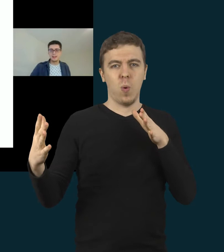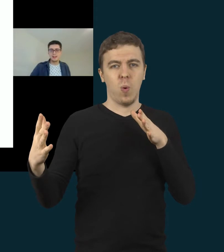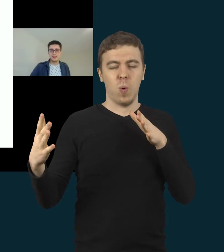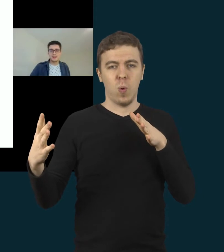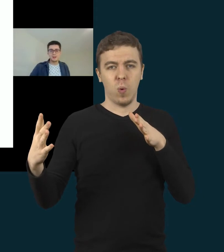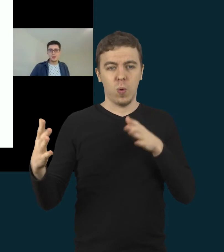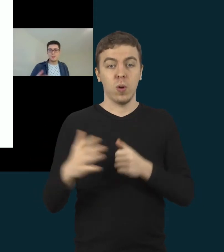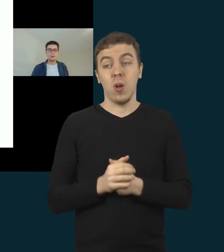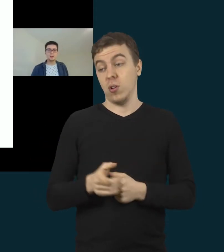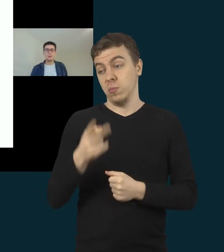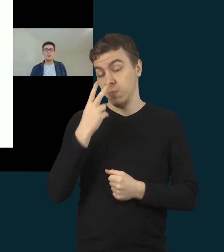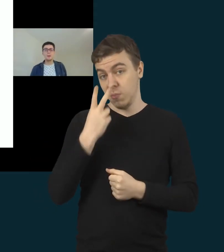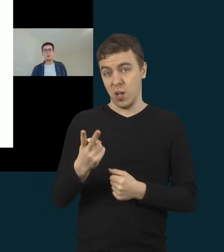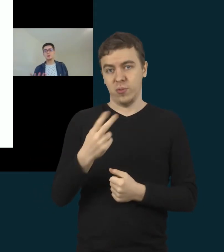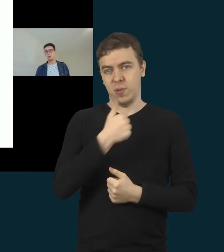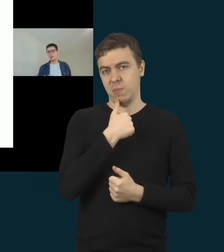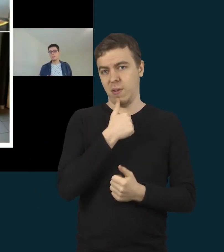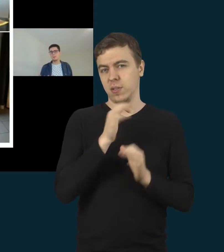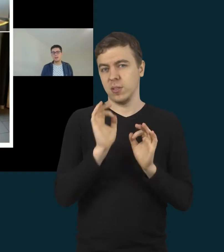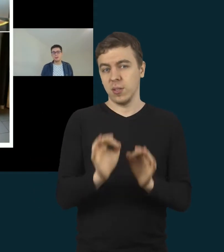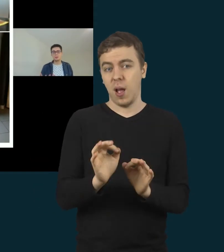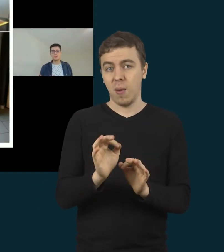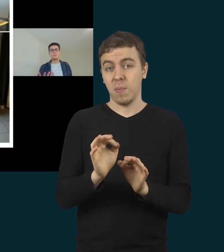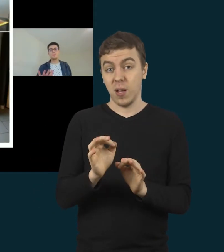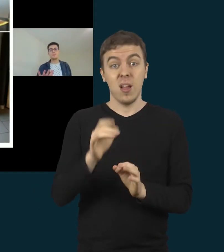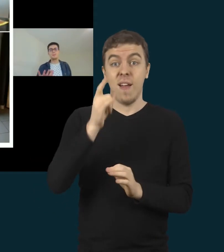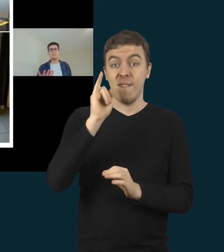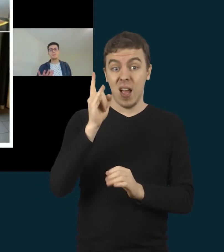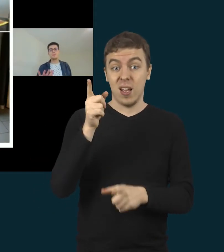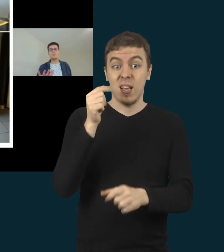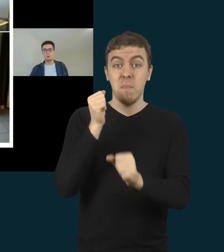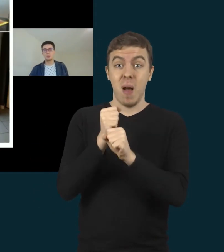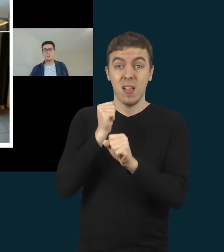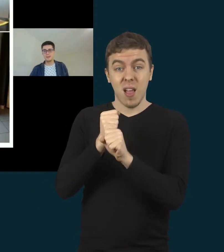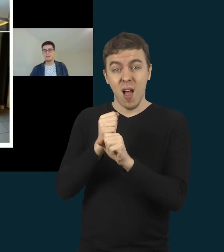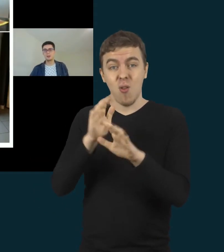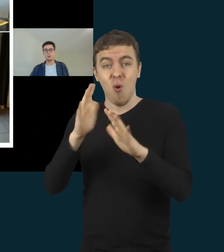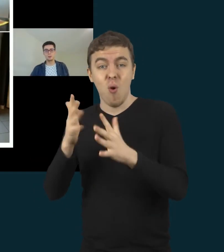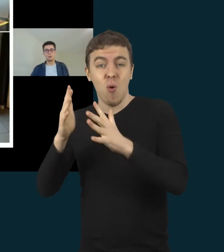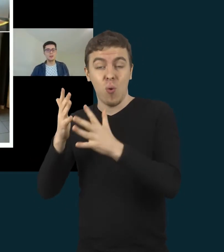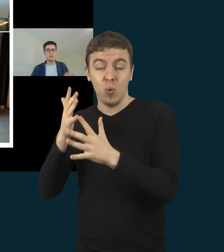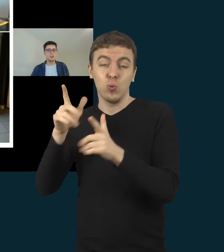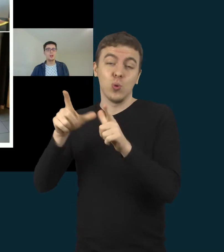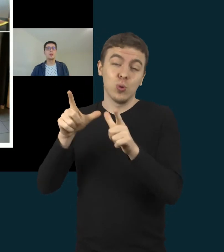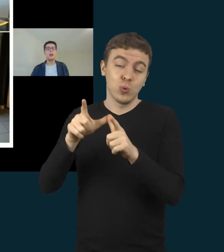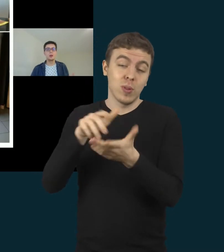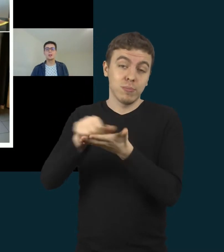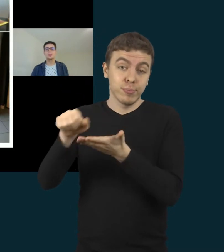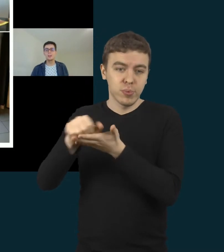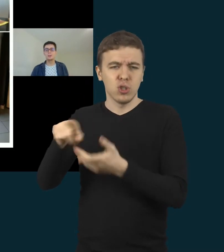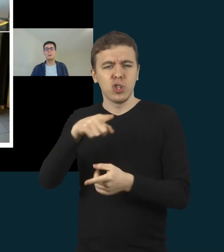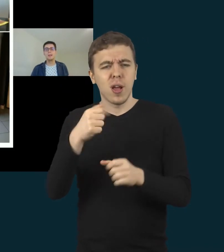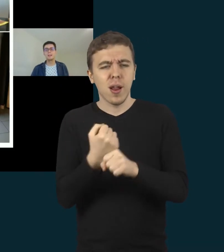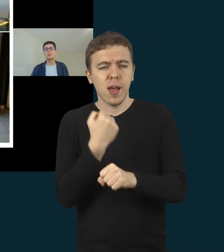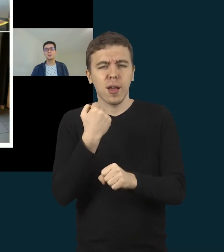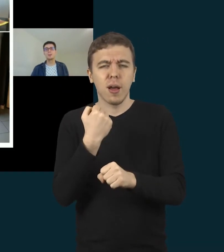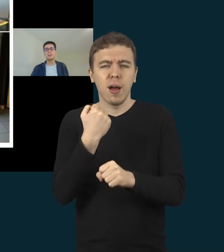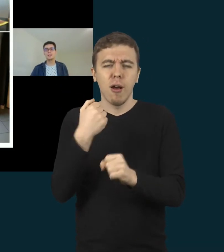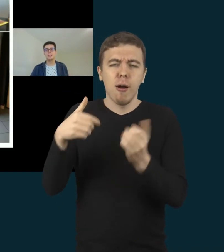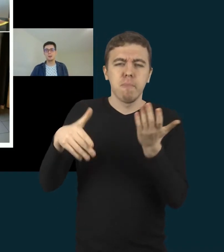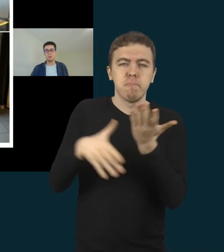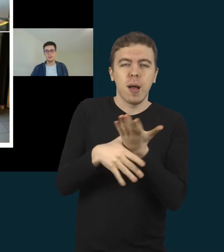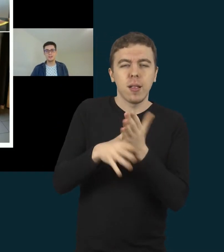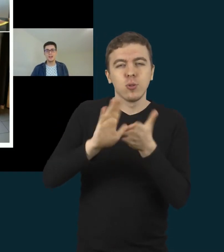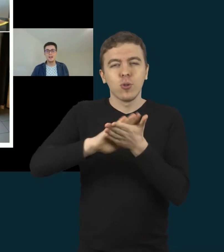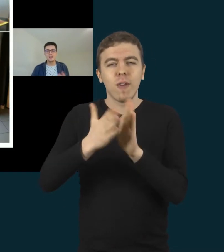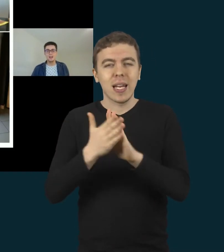Ir čia matote pavyzdžių, kaip būtent vaikai atlikdavo mūsų pateiktą užduotį, čia jie turėjo kažką padėti sutvarkyti